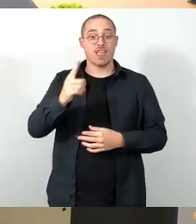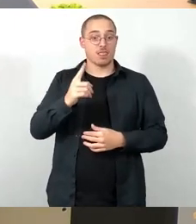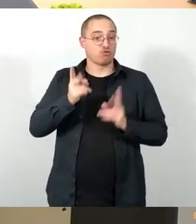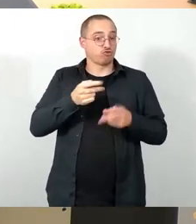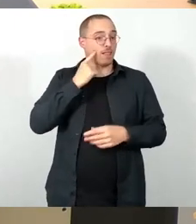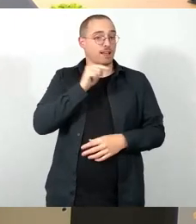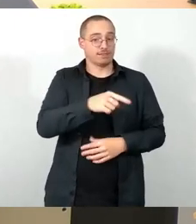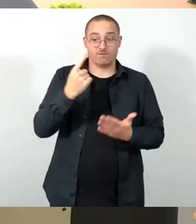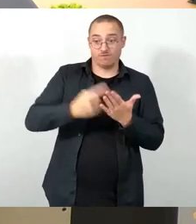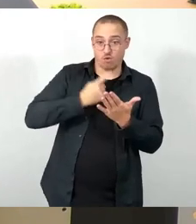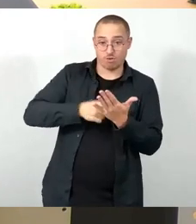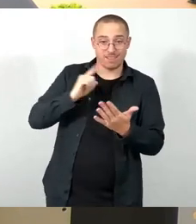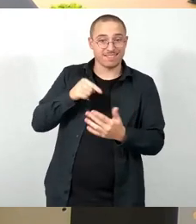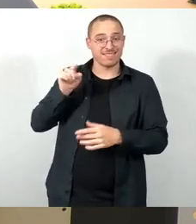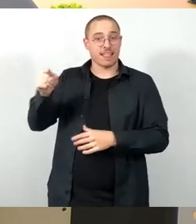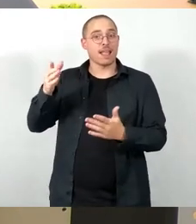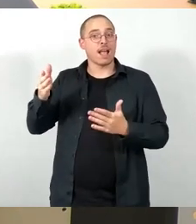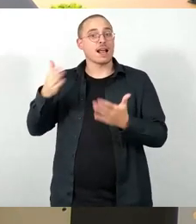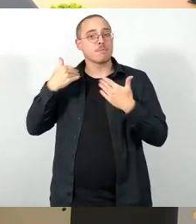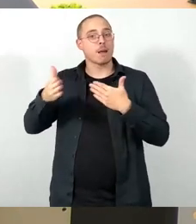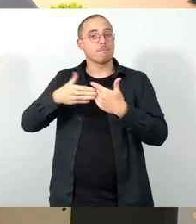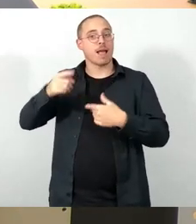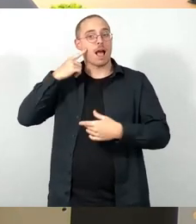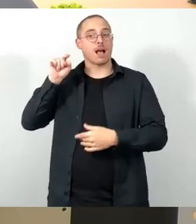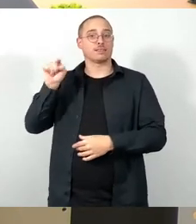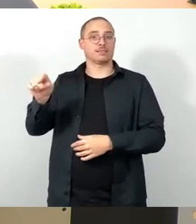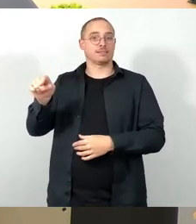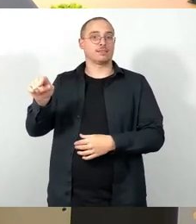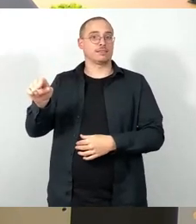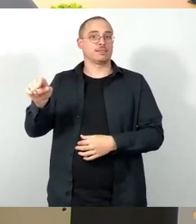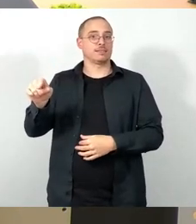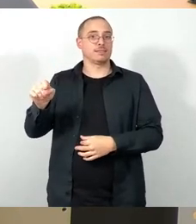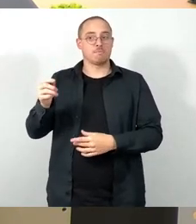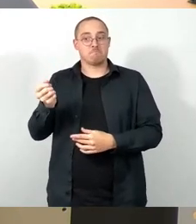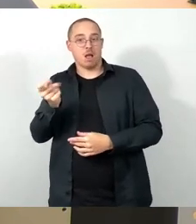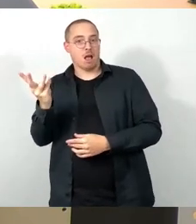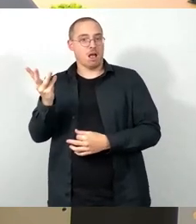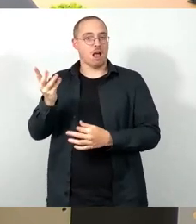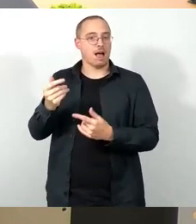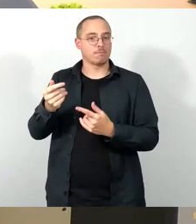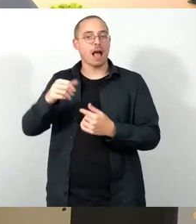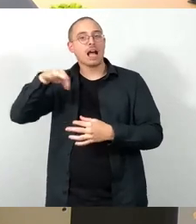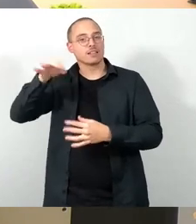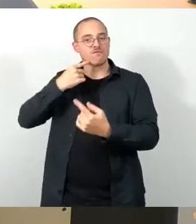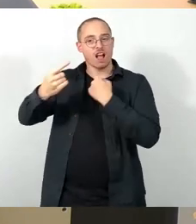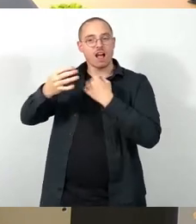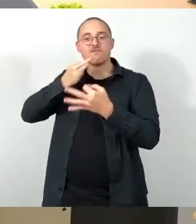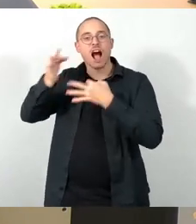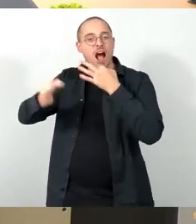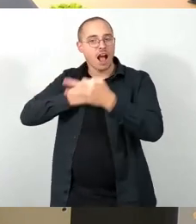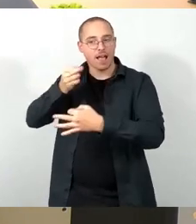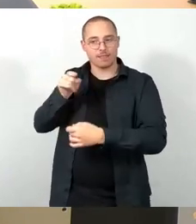seiner Ausschüsse oder des Oberbürgermeisters zu bestimmten Einzelfragen Stellung. Das heißt, die Konstruktion ist die folgende.